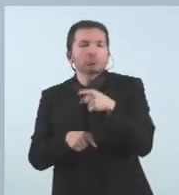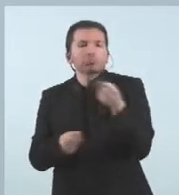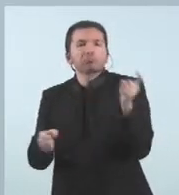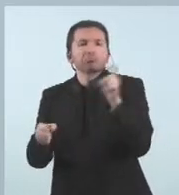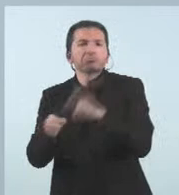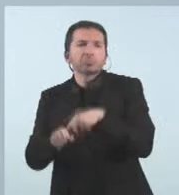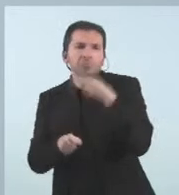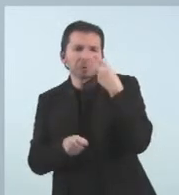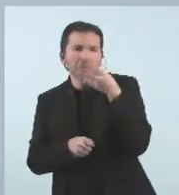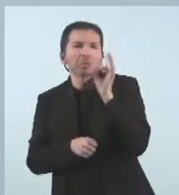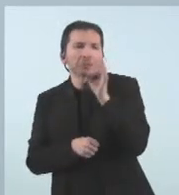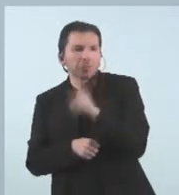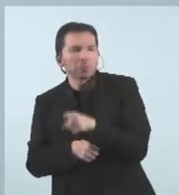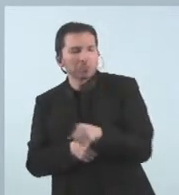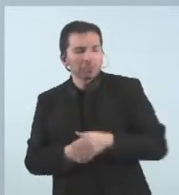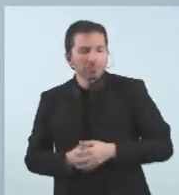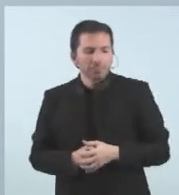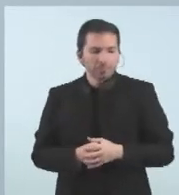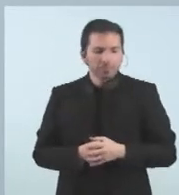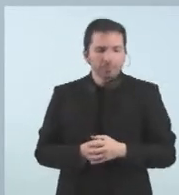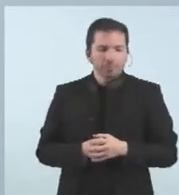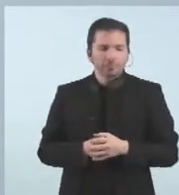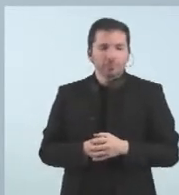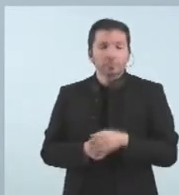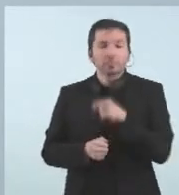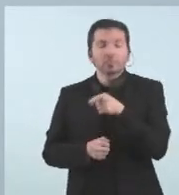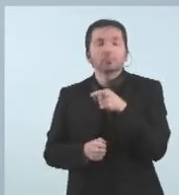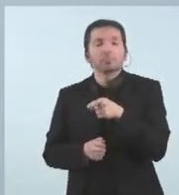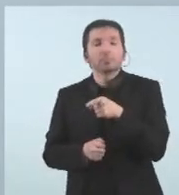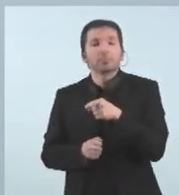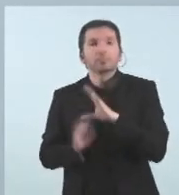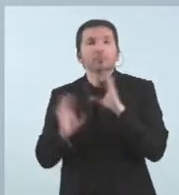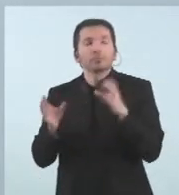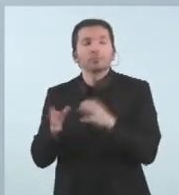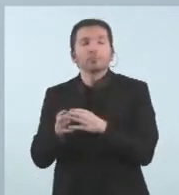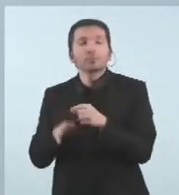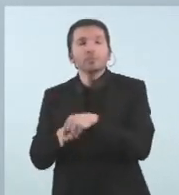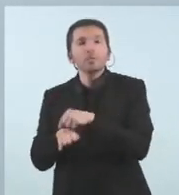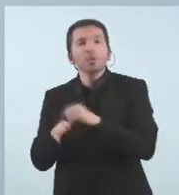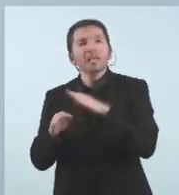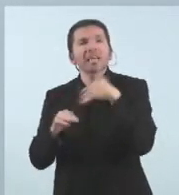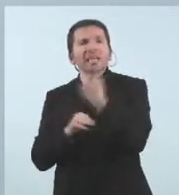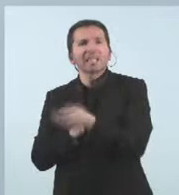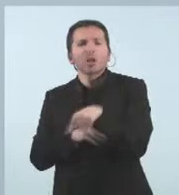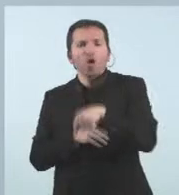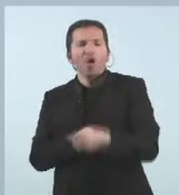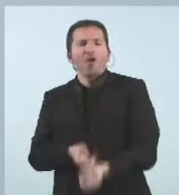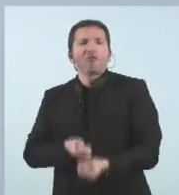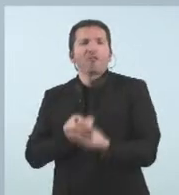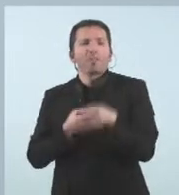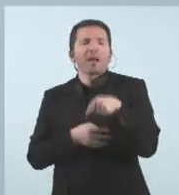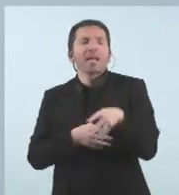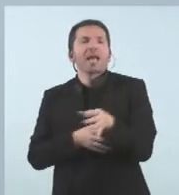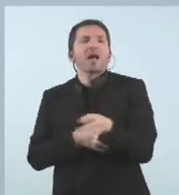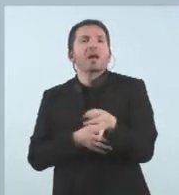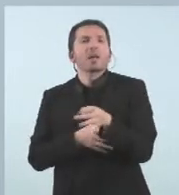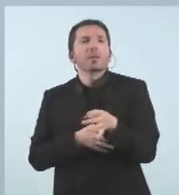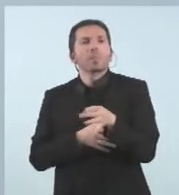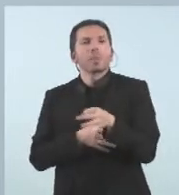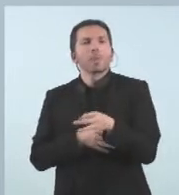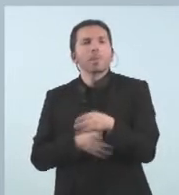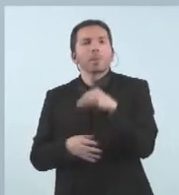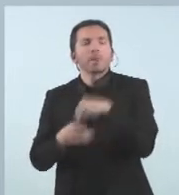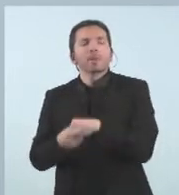Un element de política exterior, avui anunciem que Andorra passa a presidir el grup